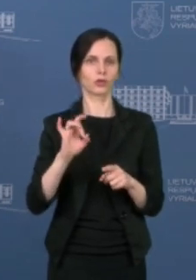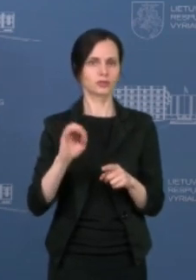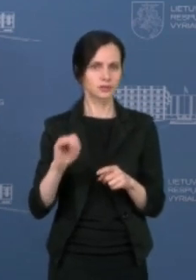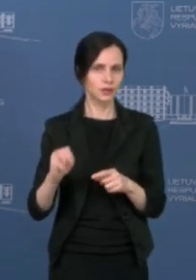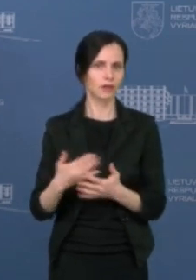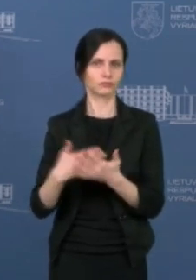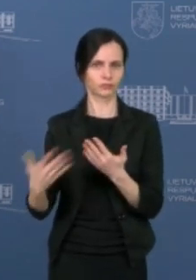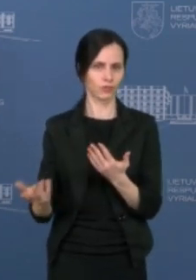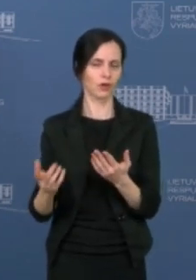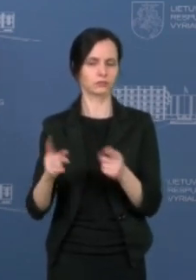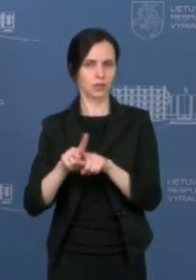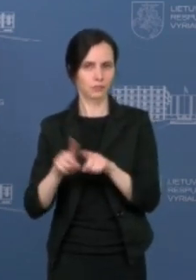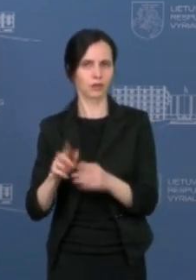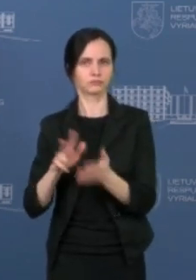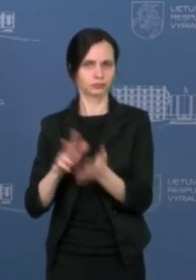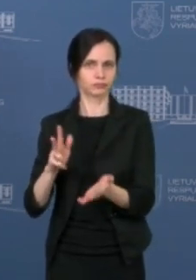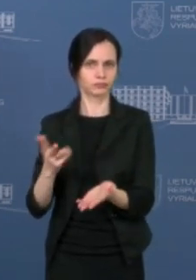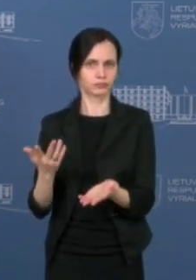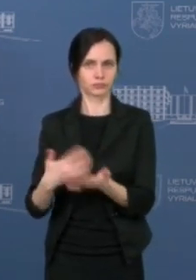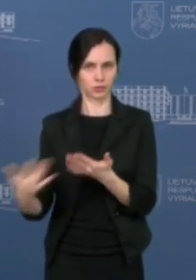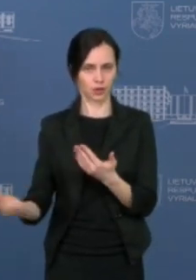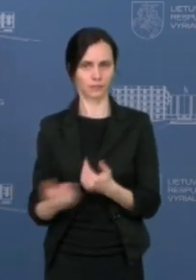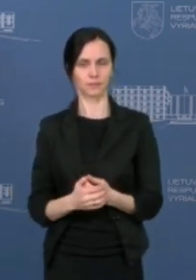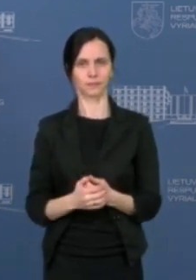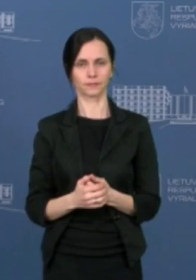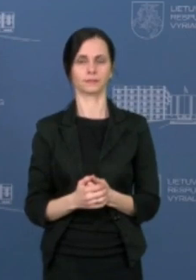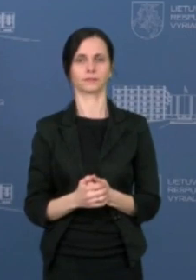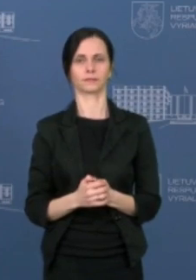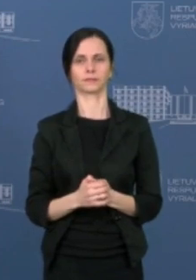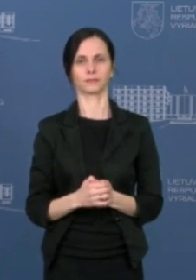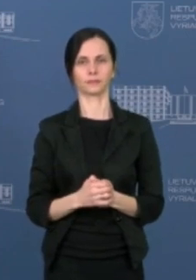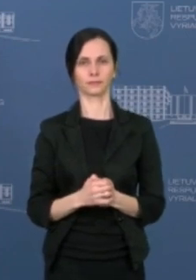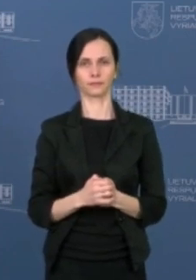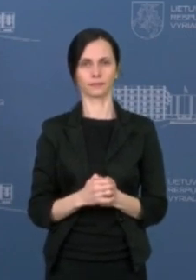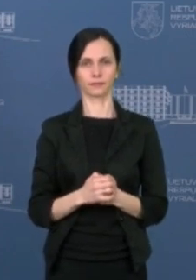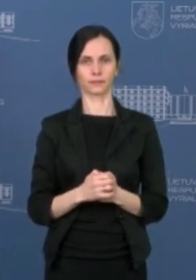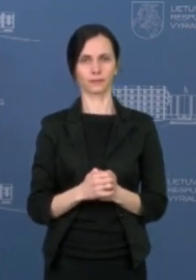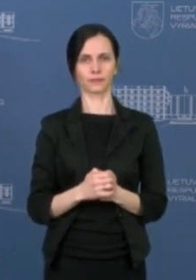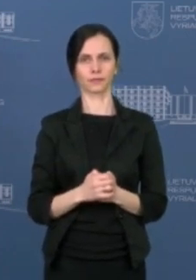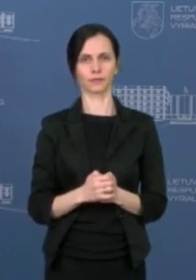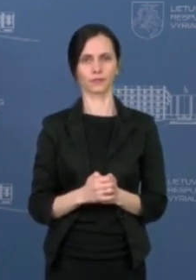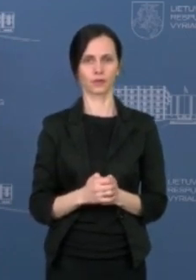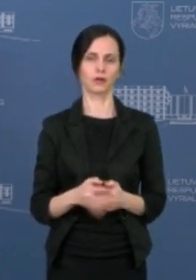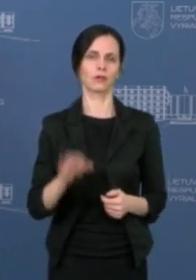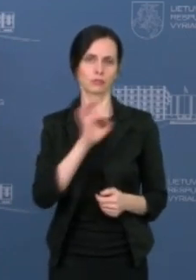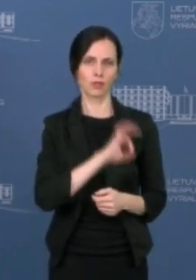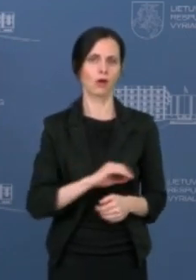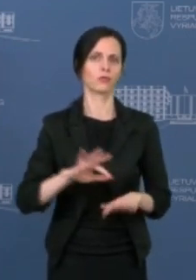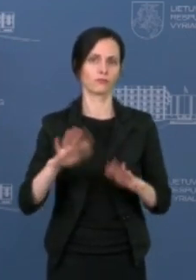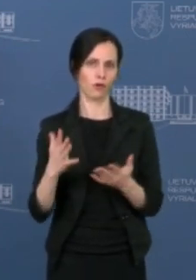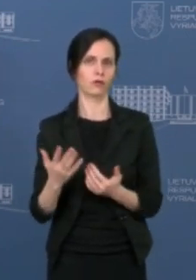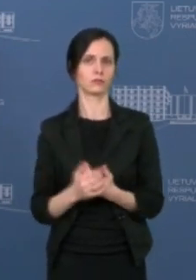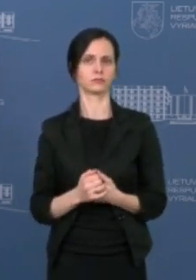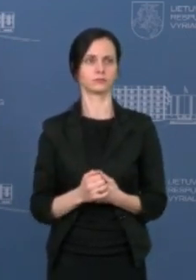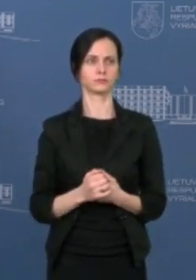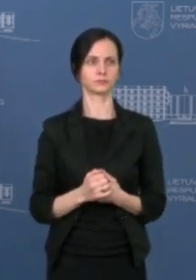efektyviausias būdas, efektyviausias metodas, kuris šiuo metu mums atrodo prasmingiausias ir sukenintis mažiausiai